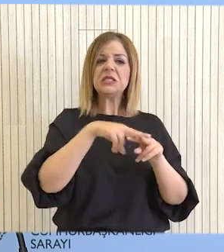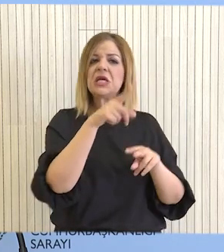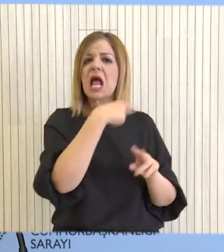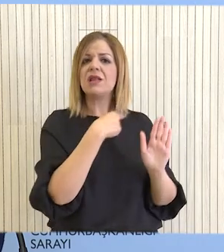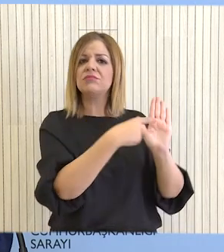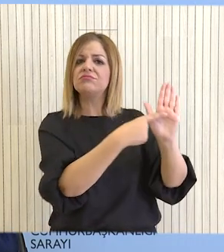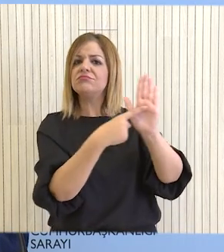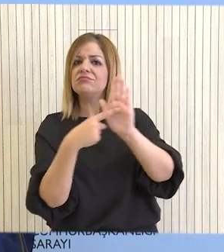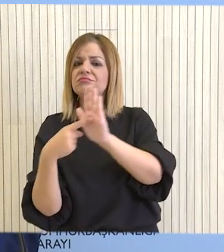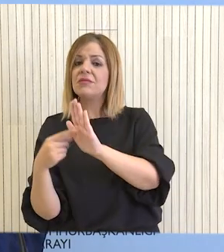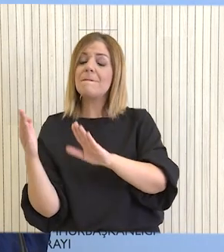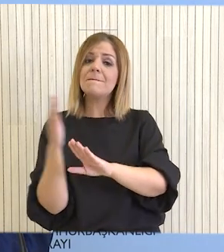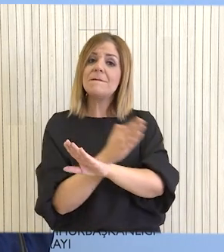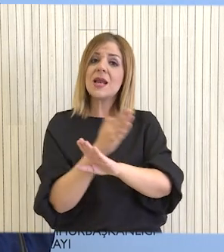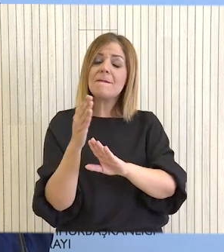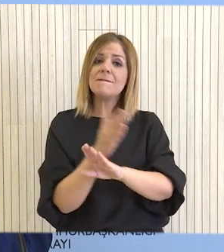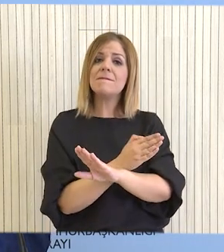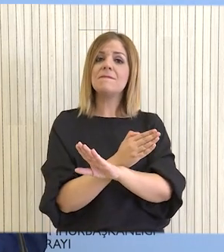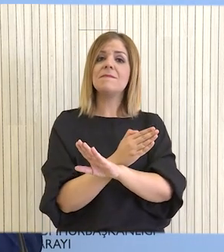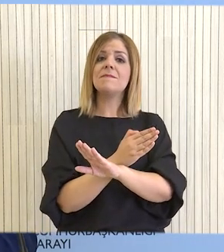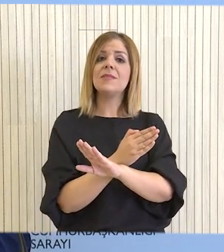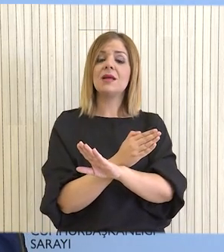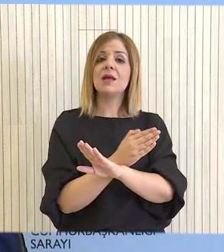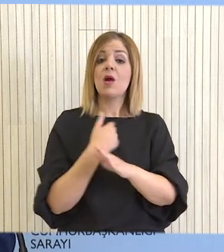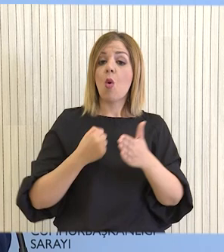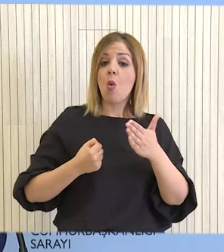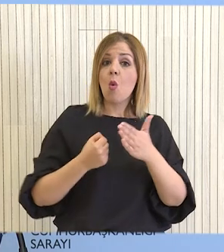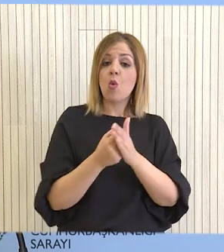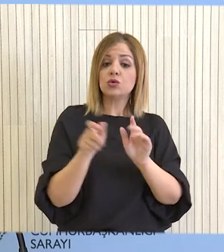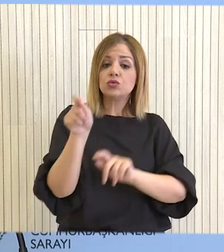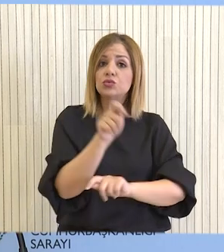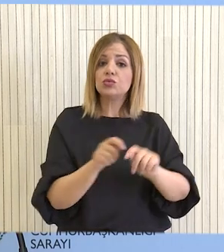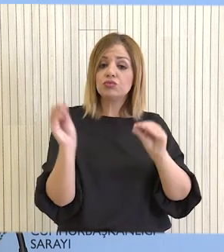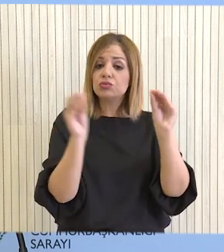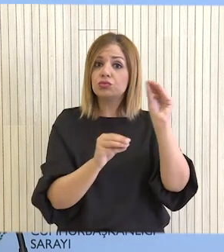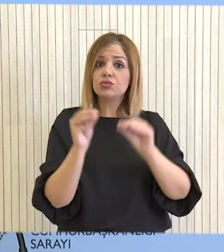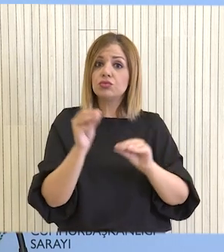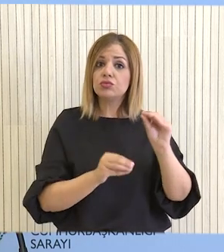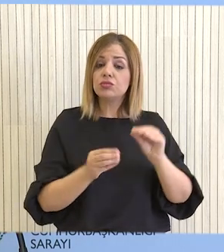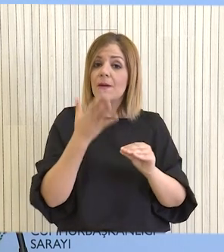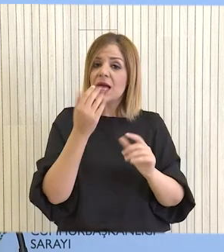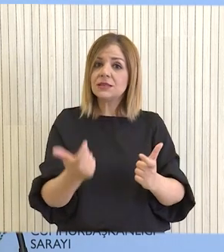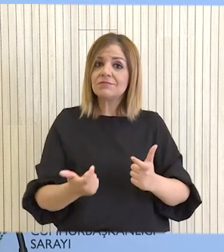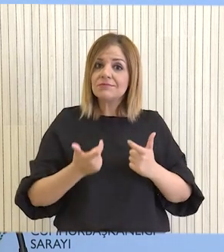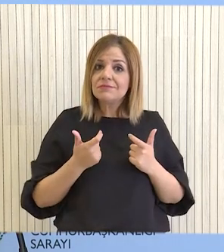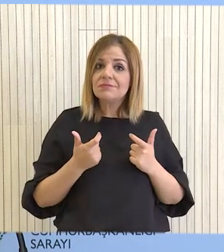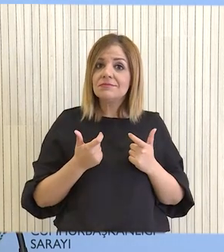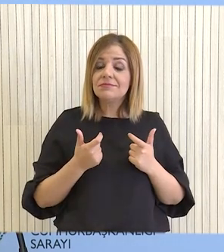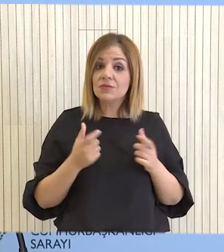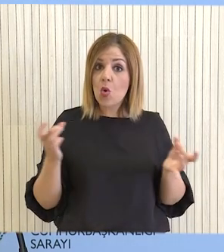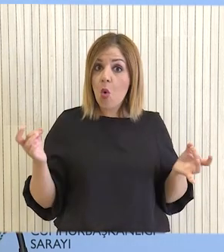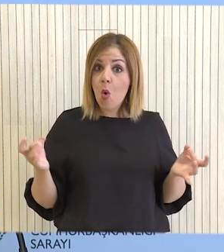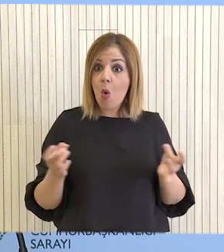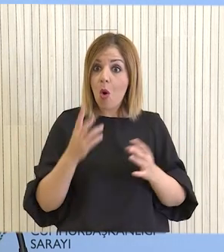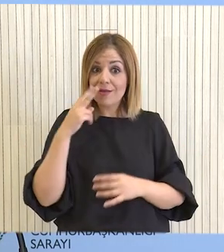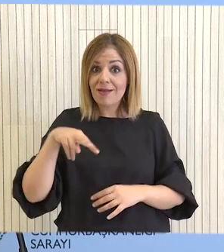κρατών της περιοχής και των διεθνών οργανισμών είχε φτάσει σε ένα σημείο στο οποίο ο σχεδιασμός θα μπορούσε να διασφαλίσει ότι μόλις οι